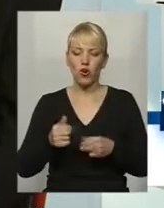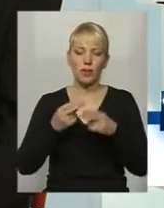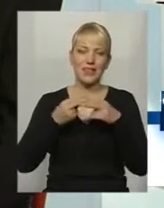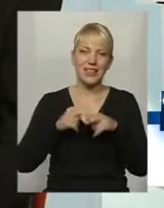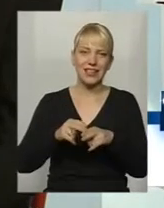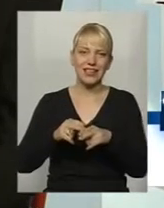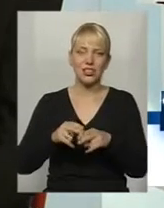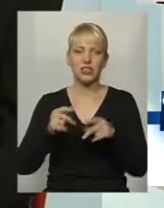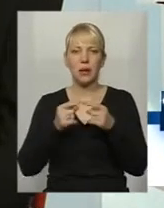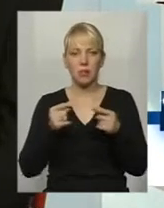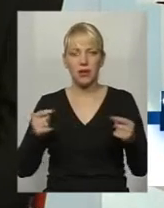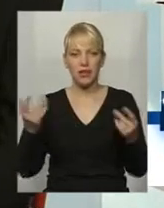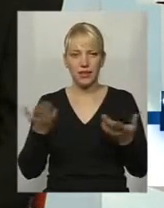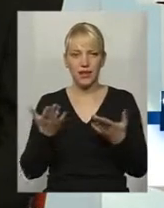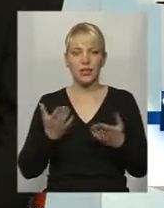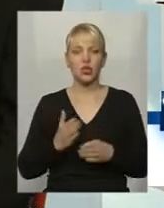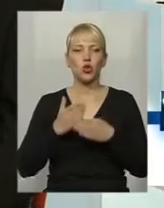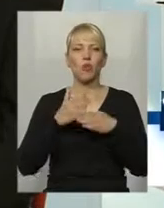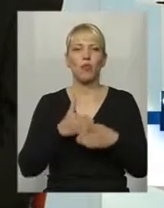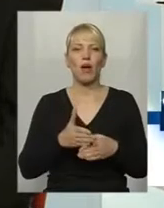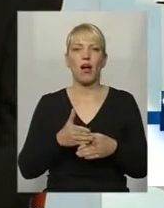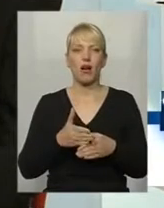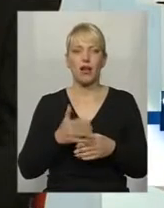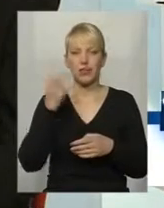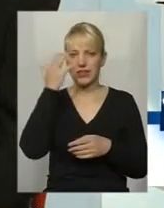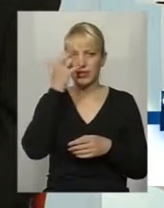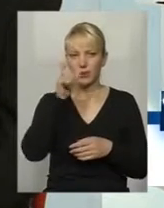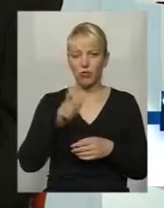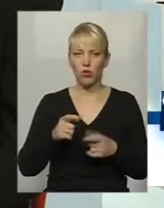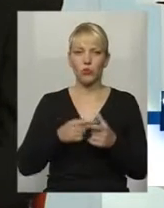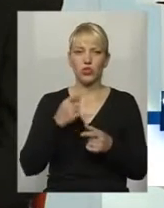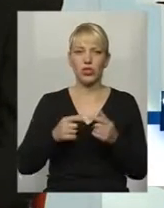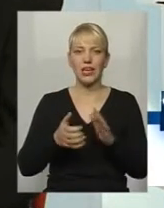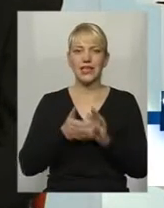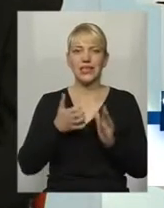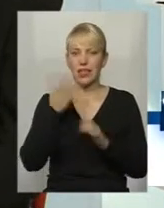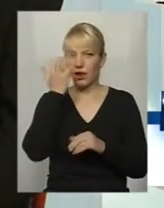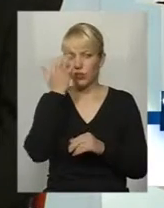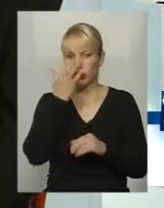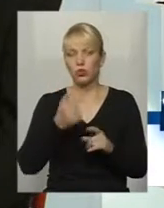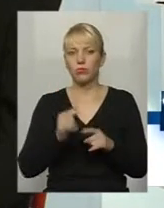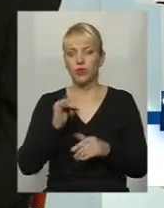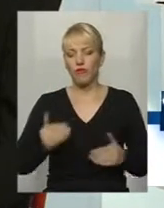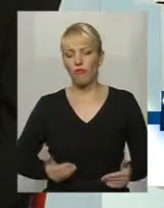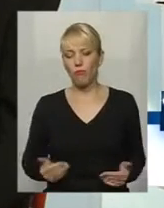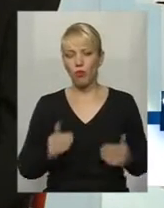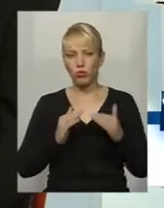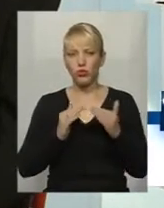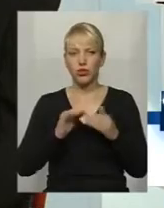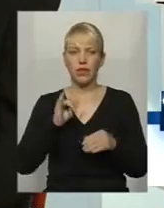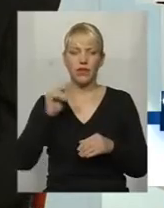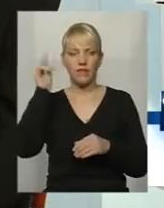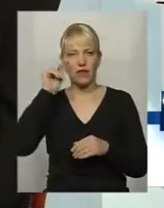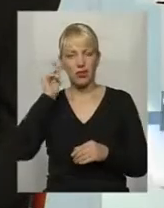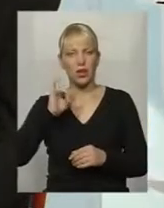прилади, які все-таки допомагають сліпому чи слабозорому і в побуті, і в навчанні, і на